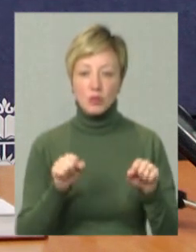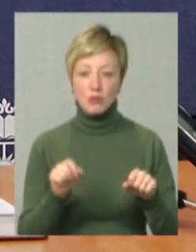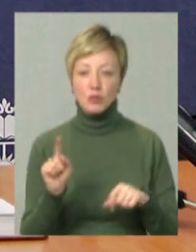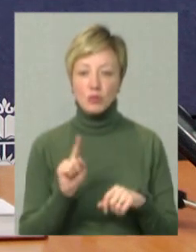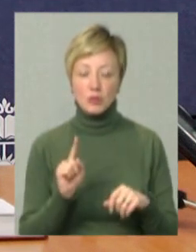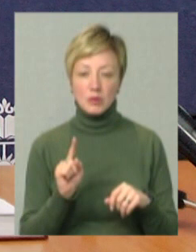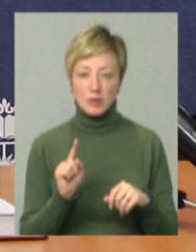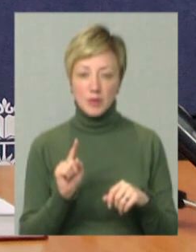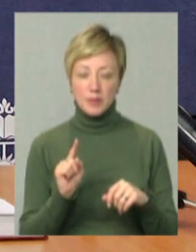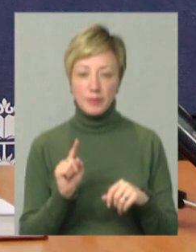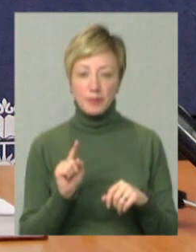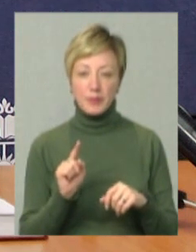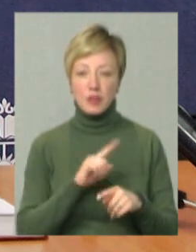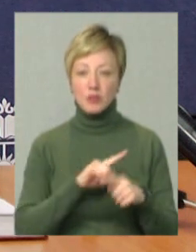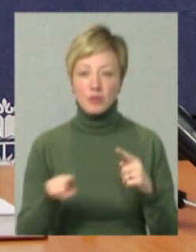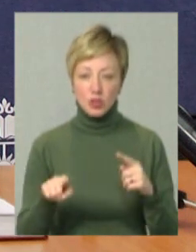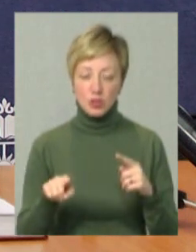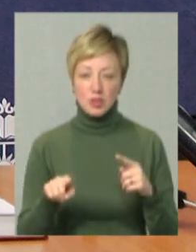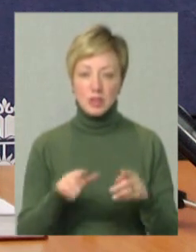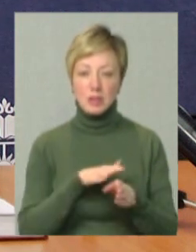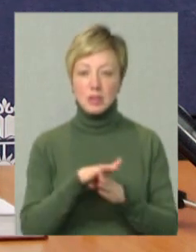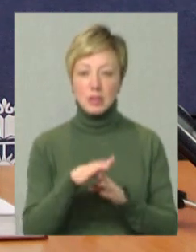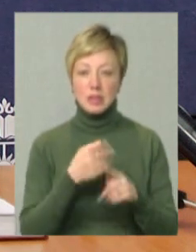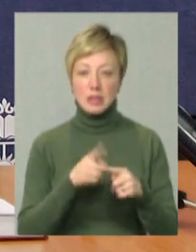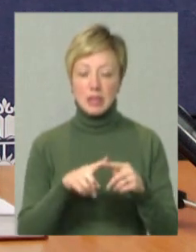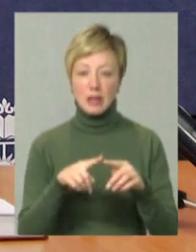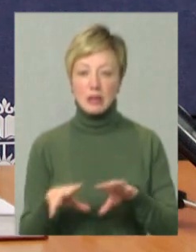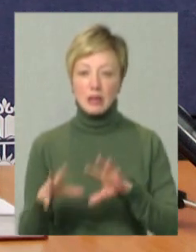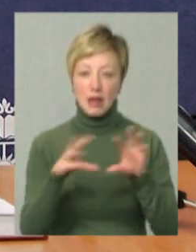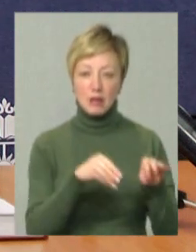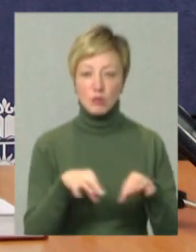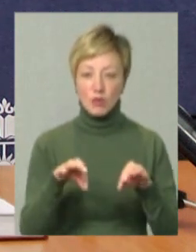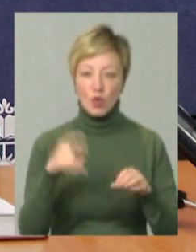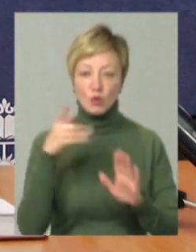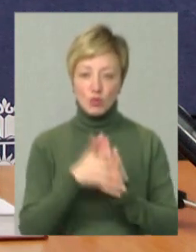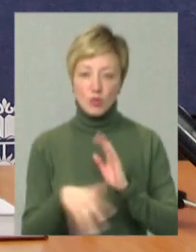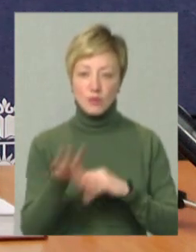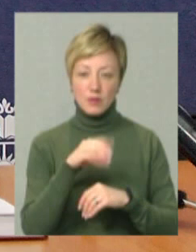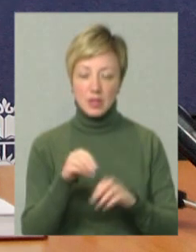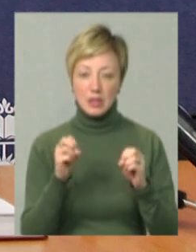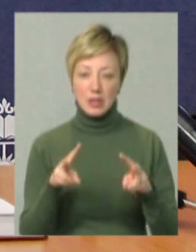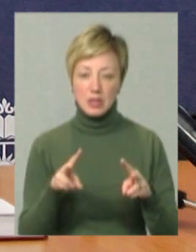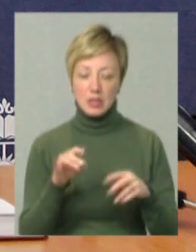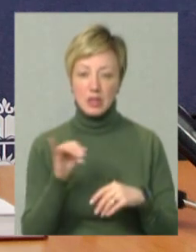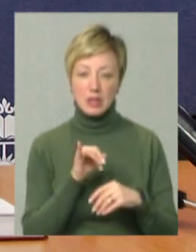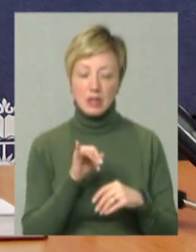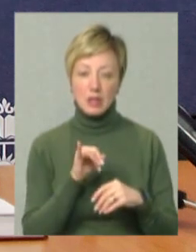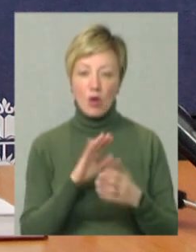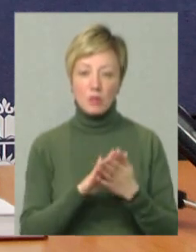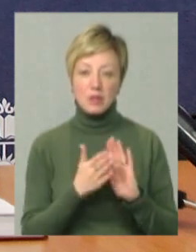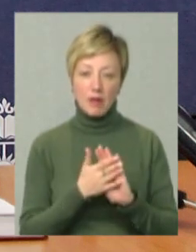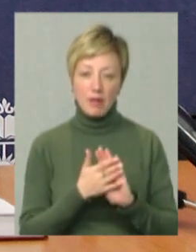для того, щоб якомога швидше здійснити це транспортування, розуміючи всі ризики і